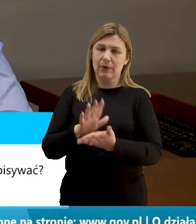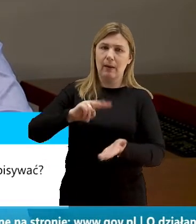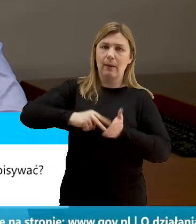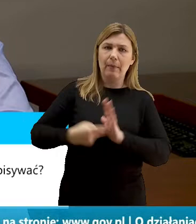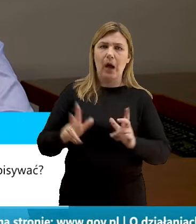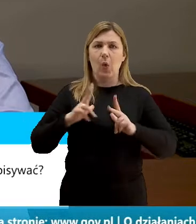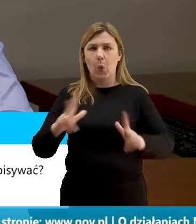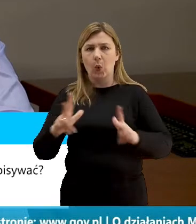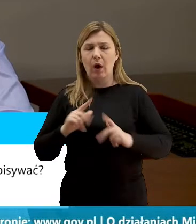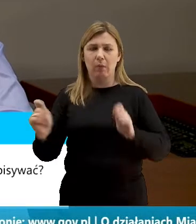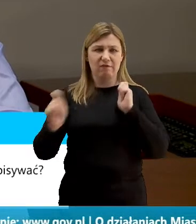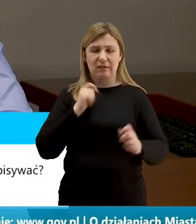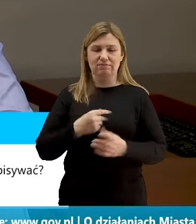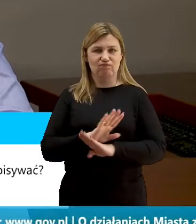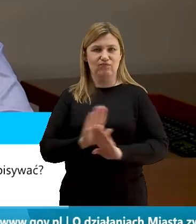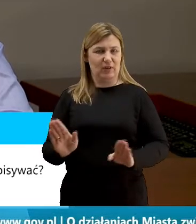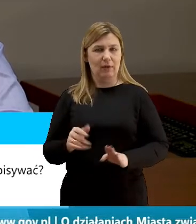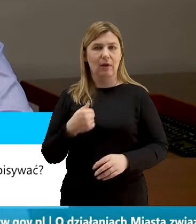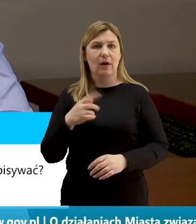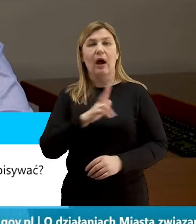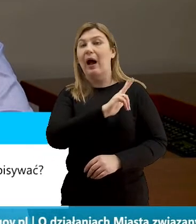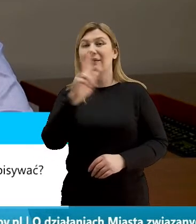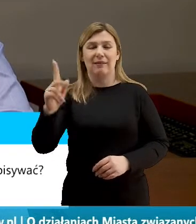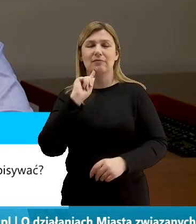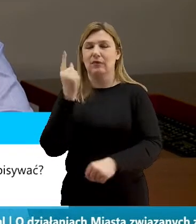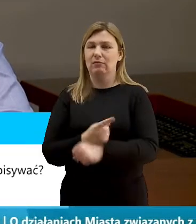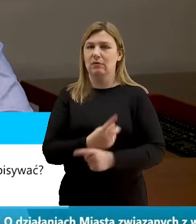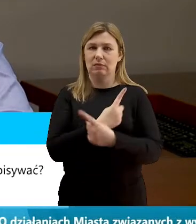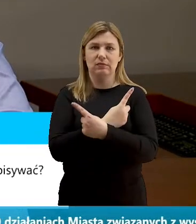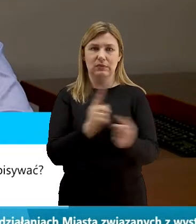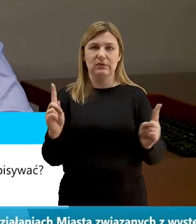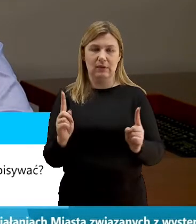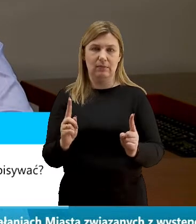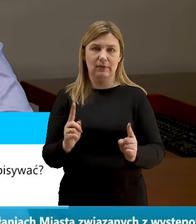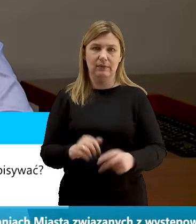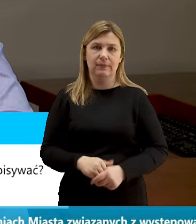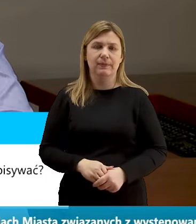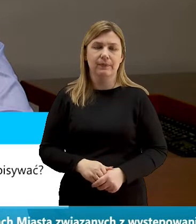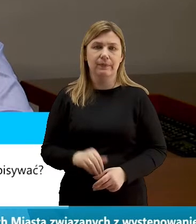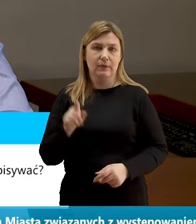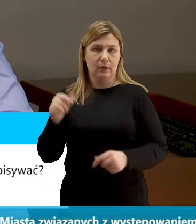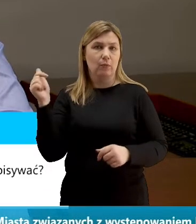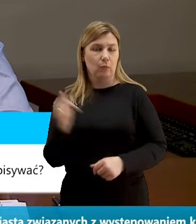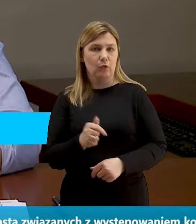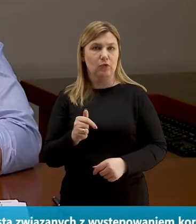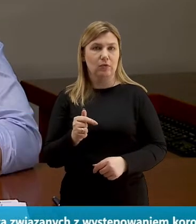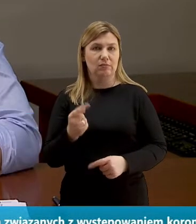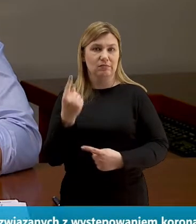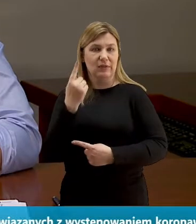i wakacji. Natomiast mówię, każdy podejmuje tę decyzję bardzo indywidualnie i musi sam rozważyć, czy